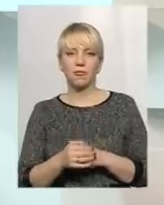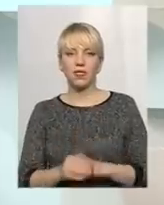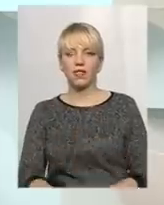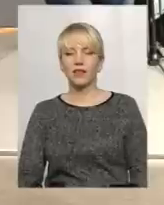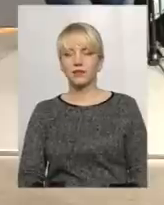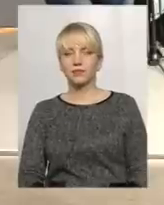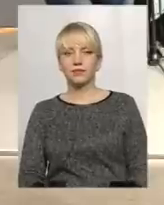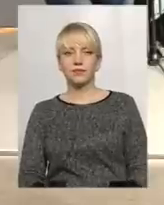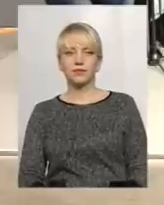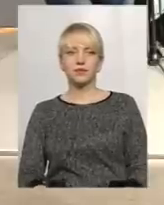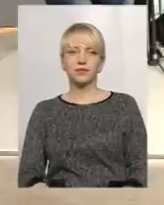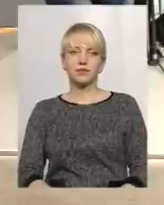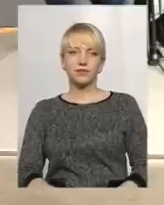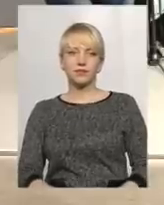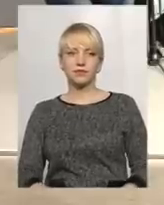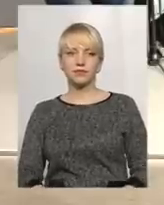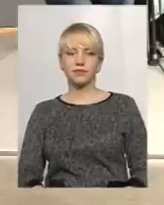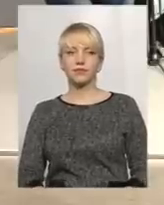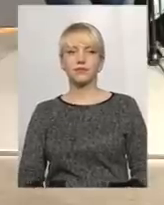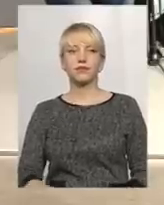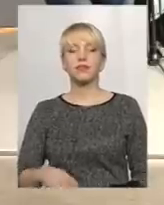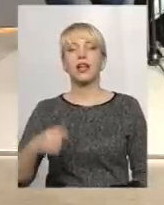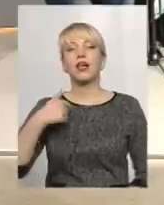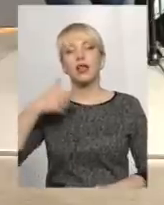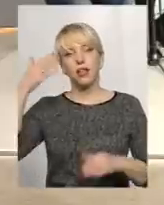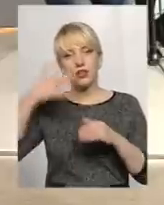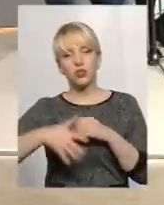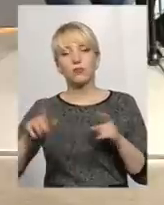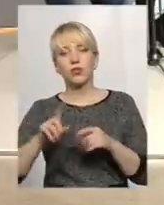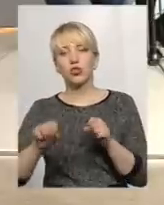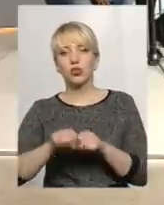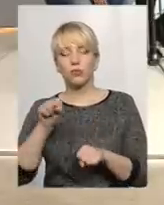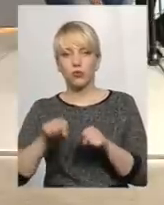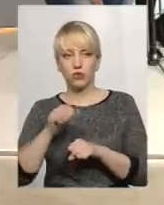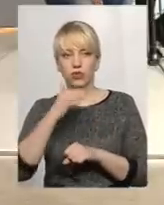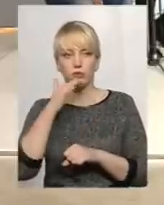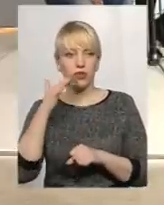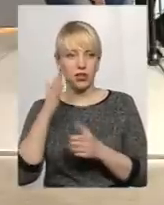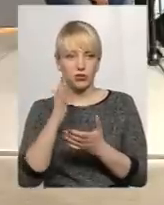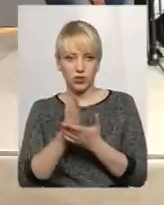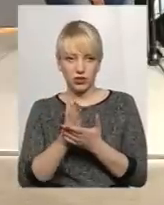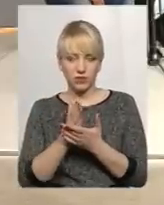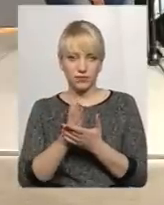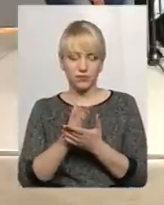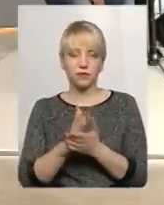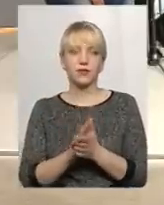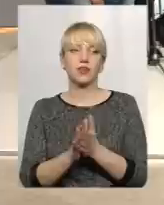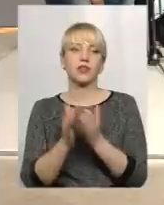чергу Власне, я зрозуміла, що порушень дуже багато.